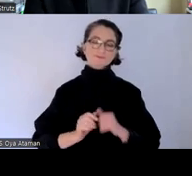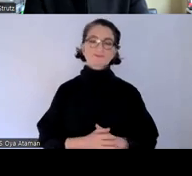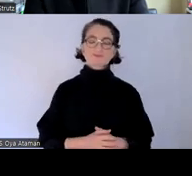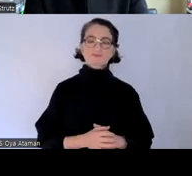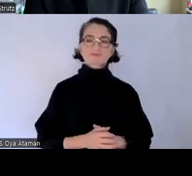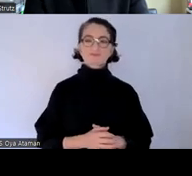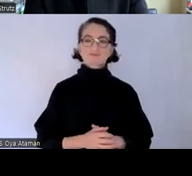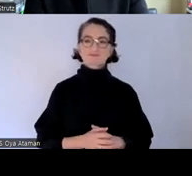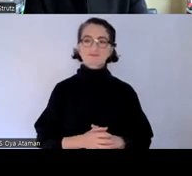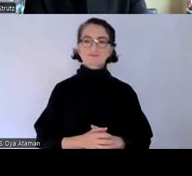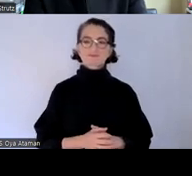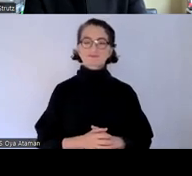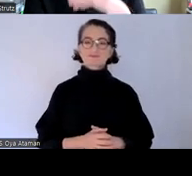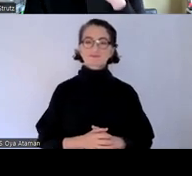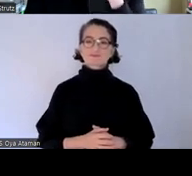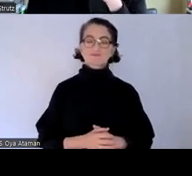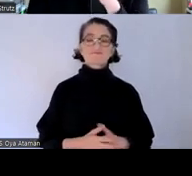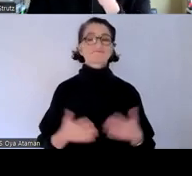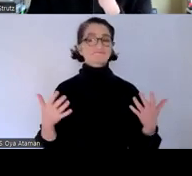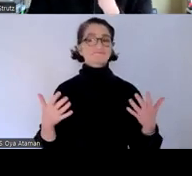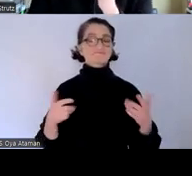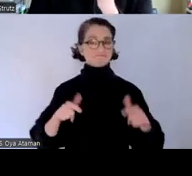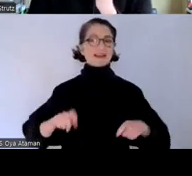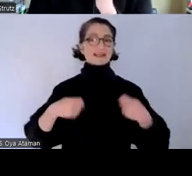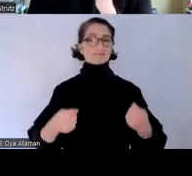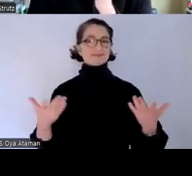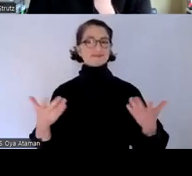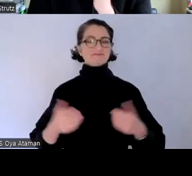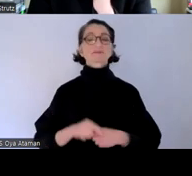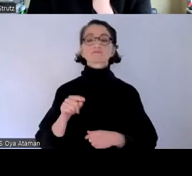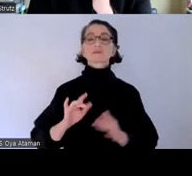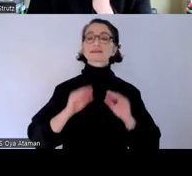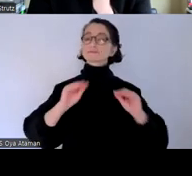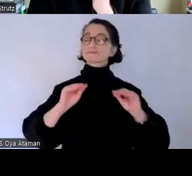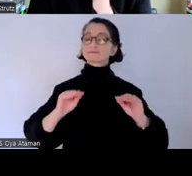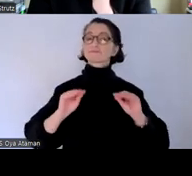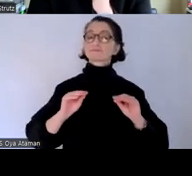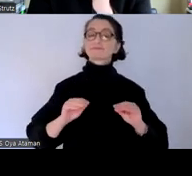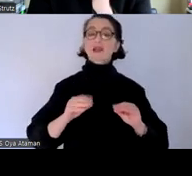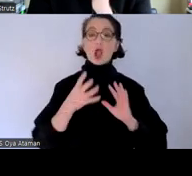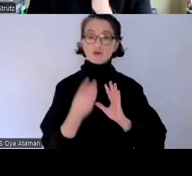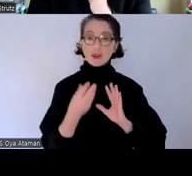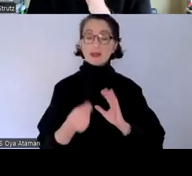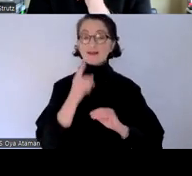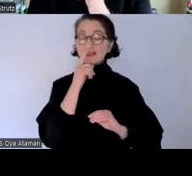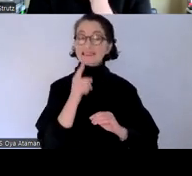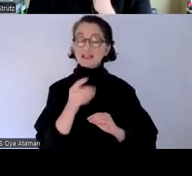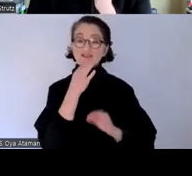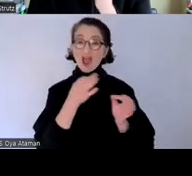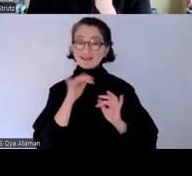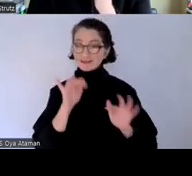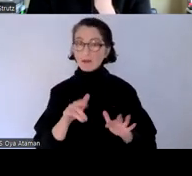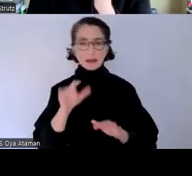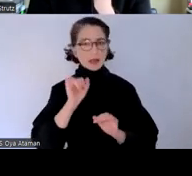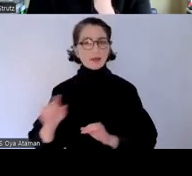ist dieses webinar aufgenommen aber wenn sie fragen haben können sie diese gerne im chat stellen